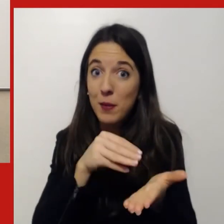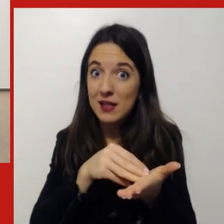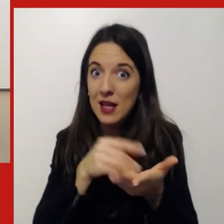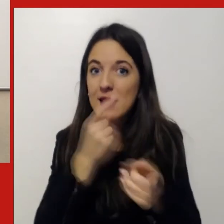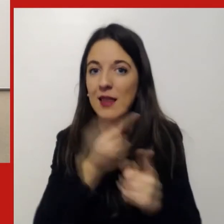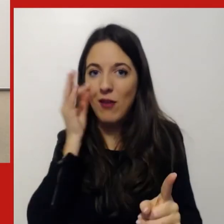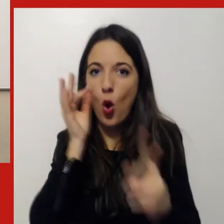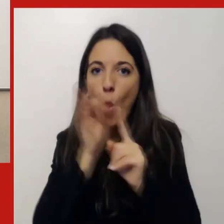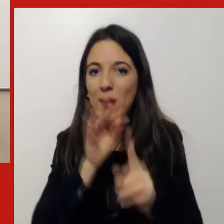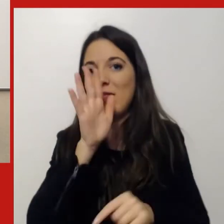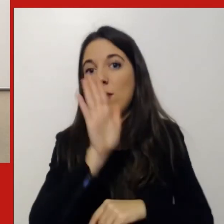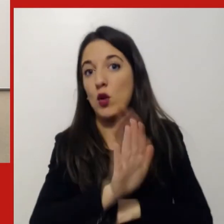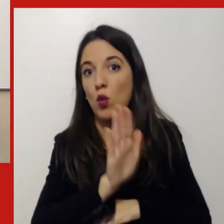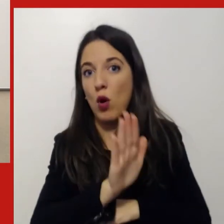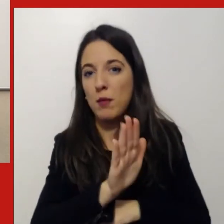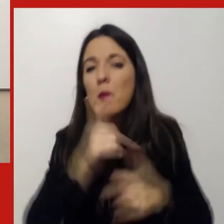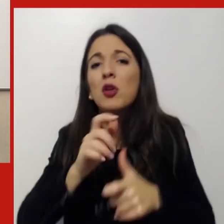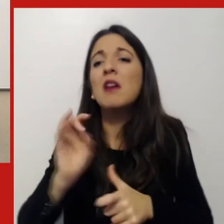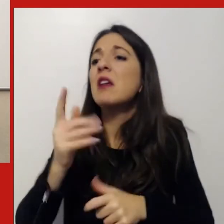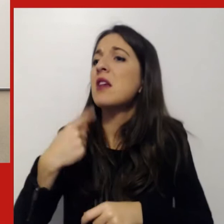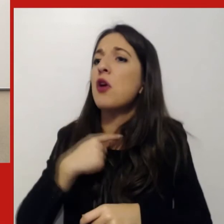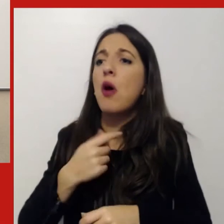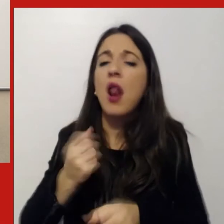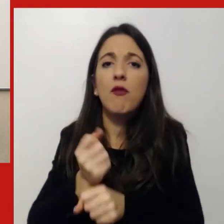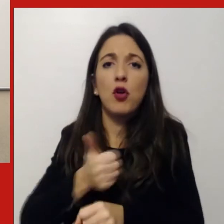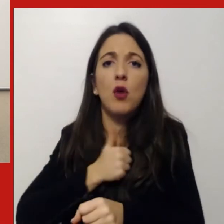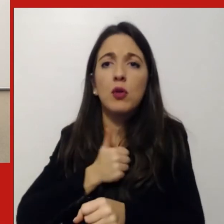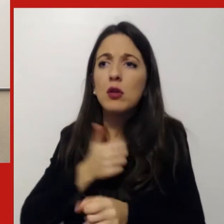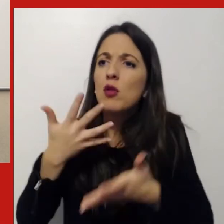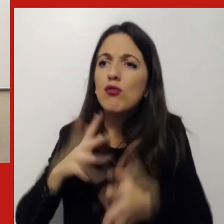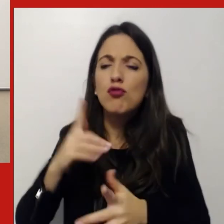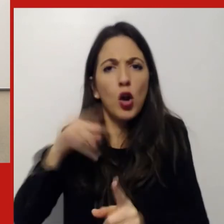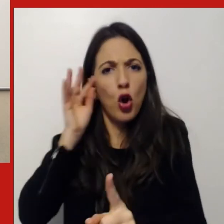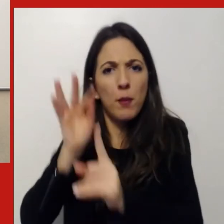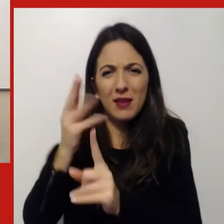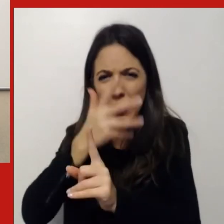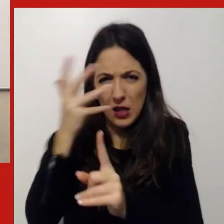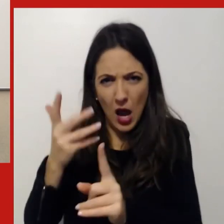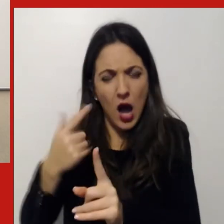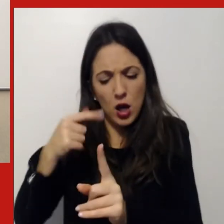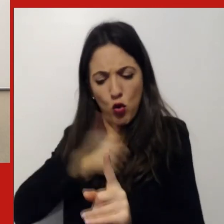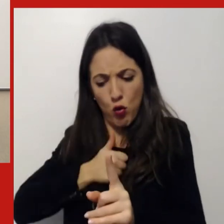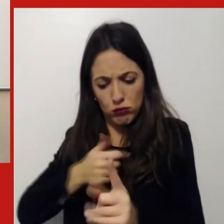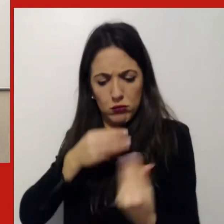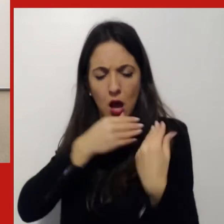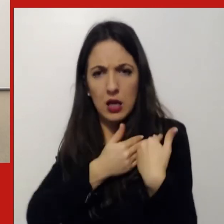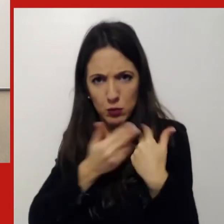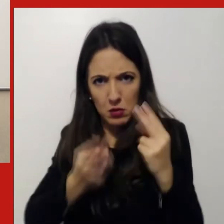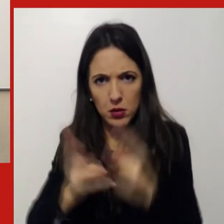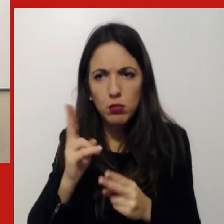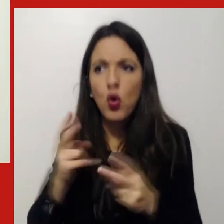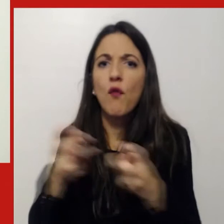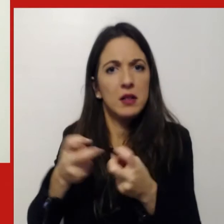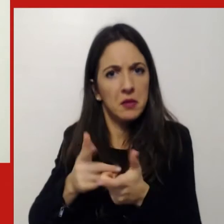tutto sommato autonomo ci dà questa opportunità di responsabilizzazione, di flessibilità, anche di